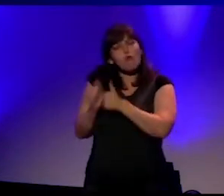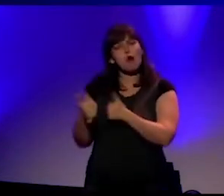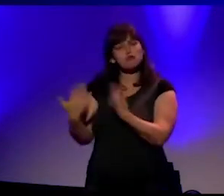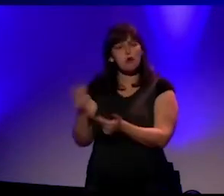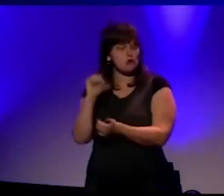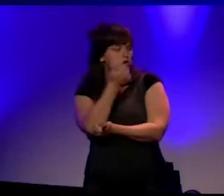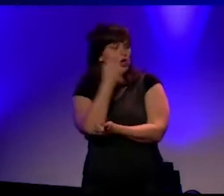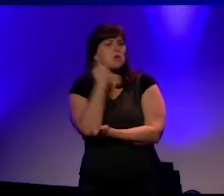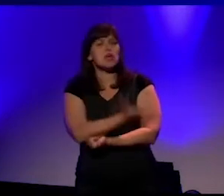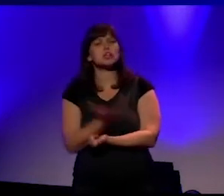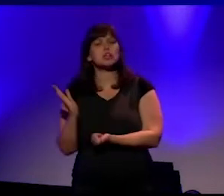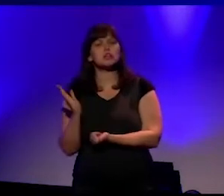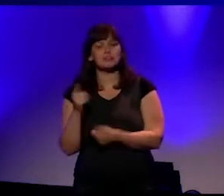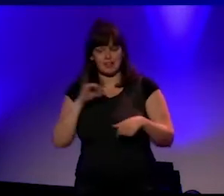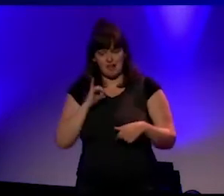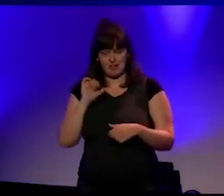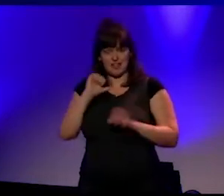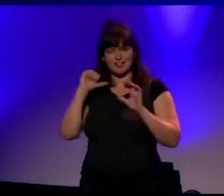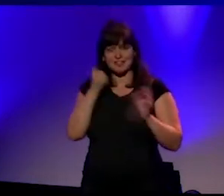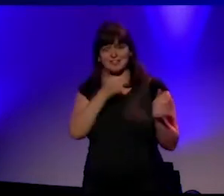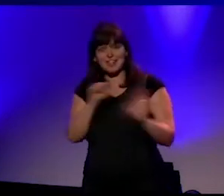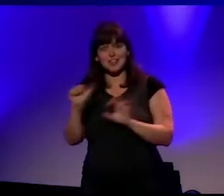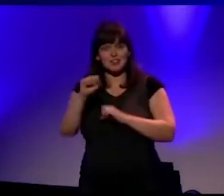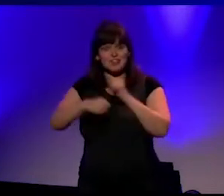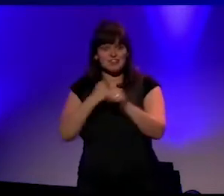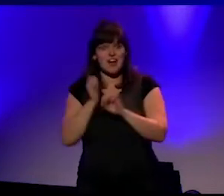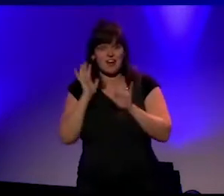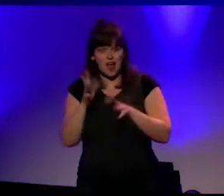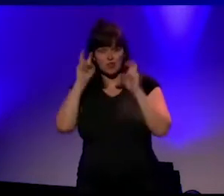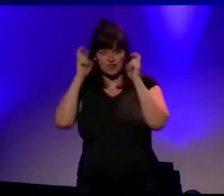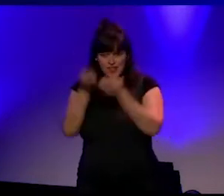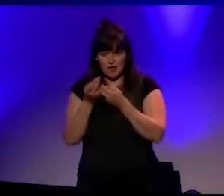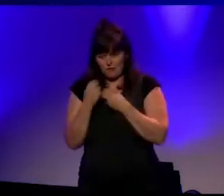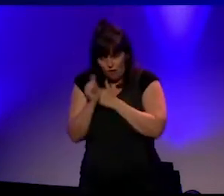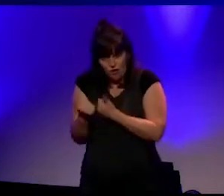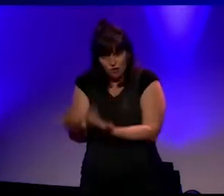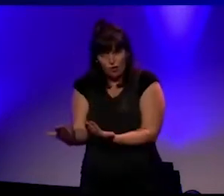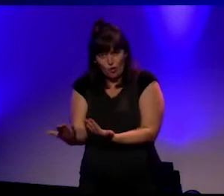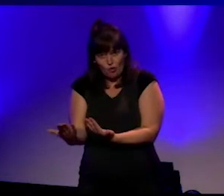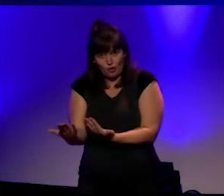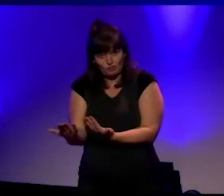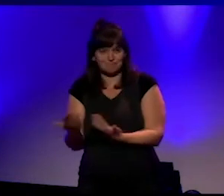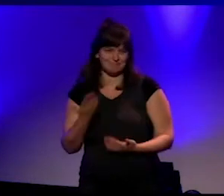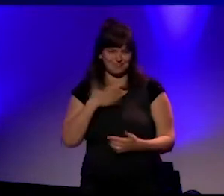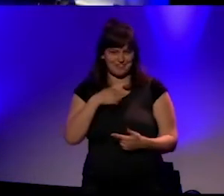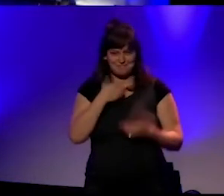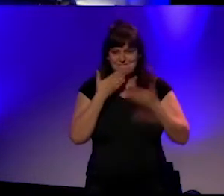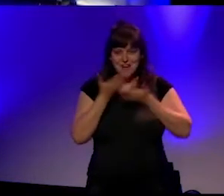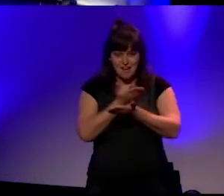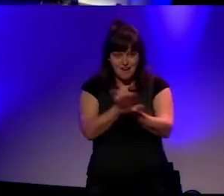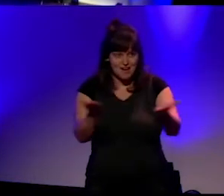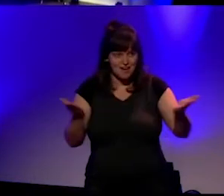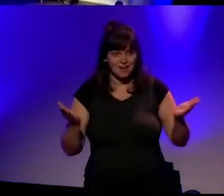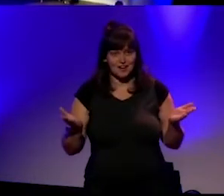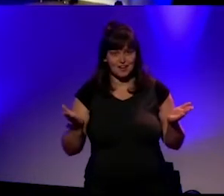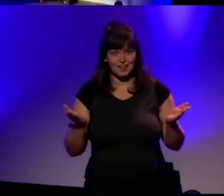universiteit al 600 jaar voelde? Ik leg u die vragen graag voor. Wij hebben